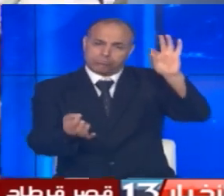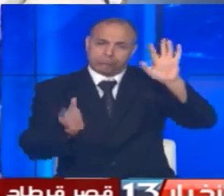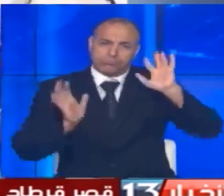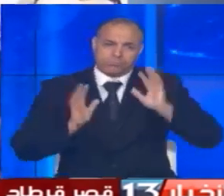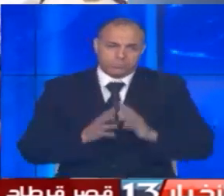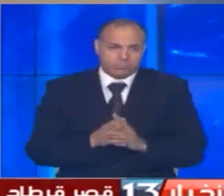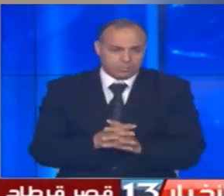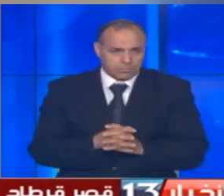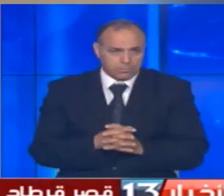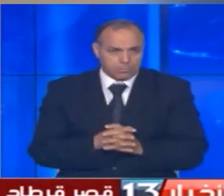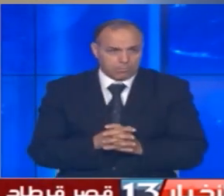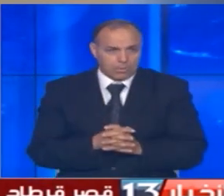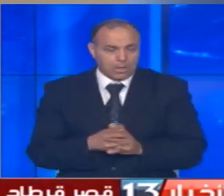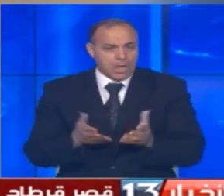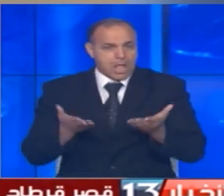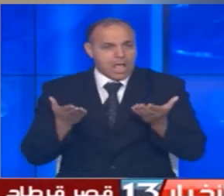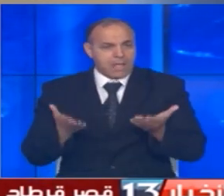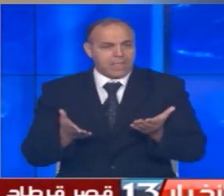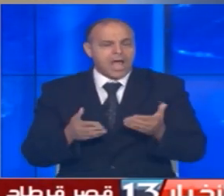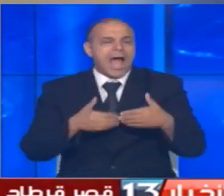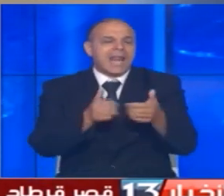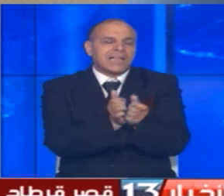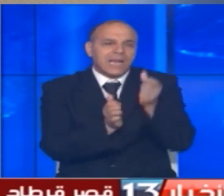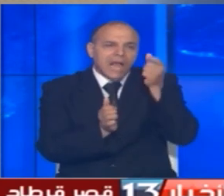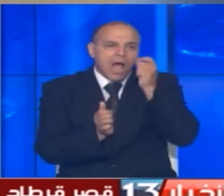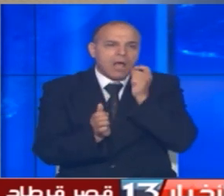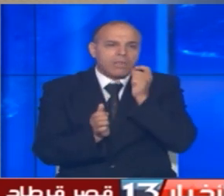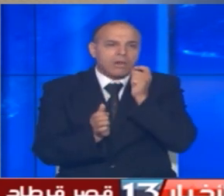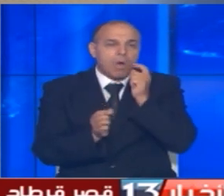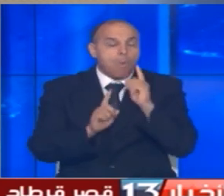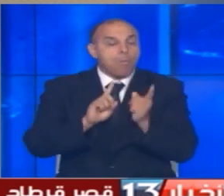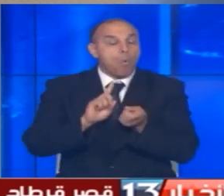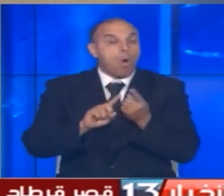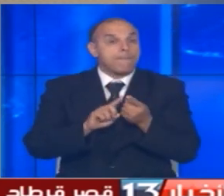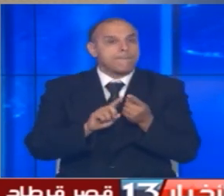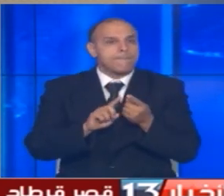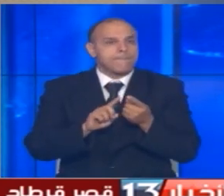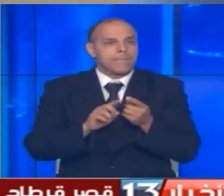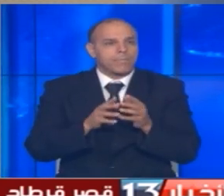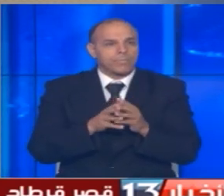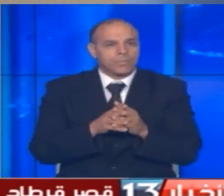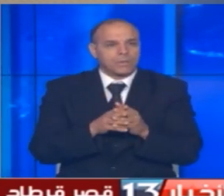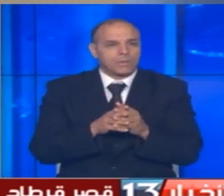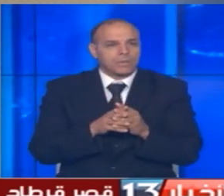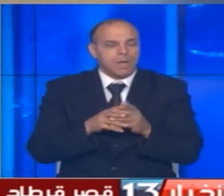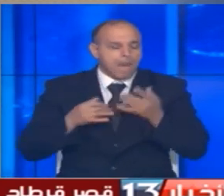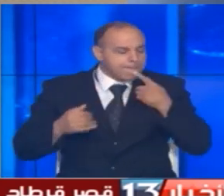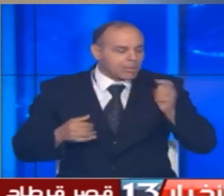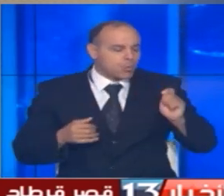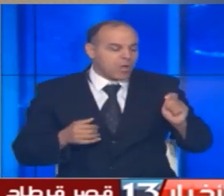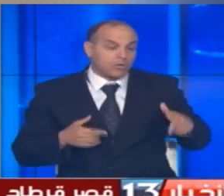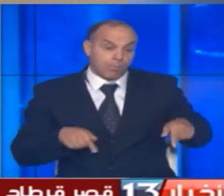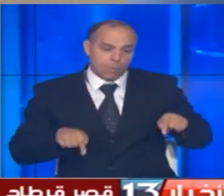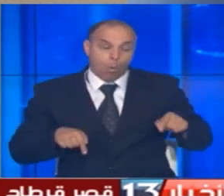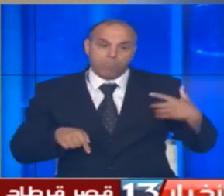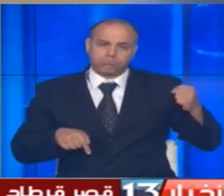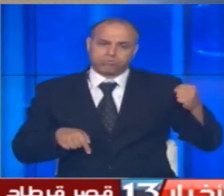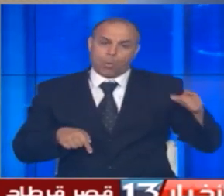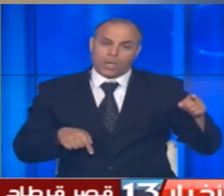أن النهضة كعنصر بارز في مجلس نواب الشعب الآن